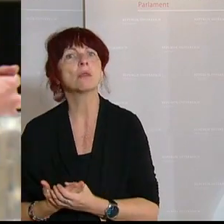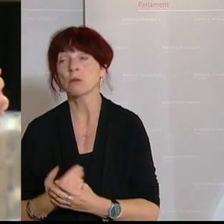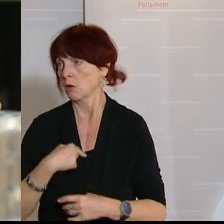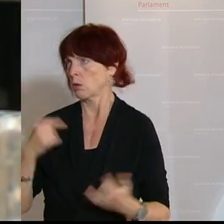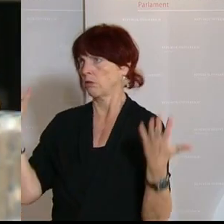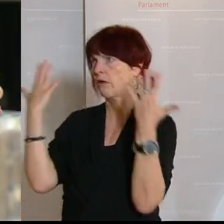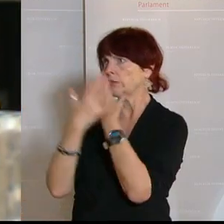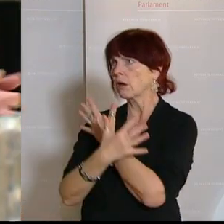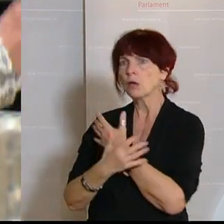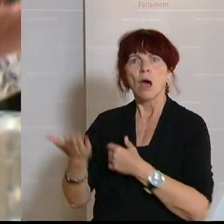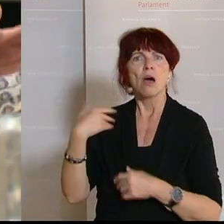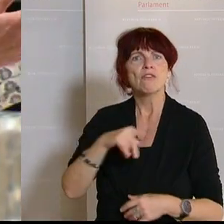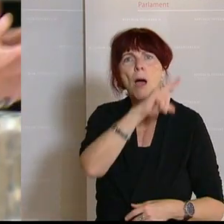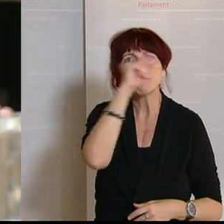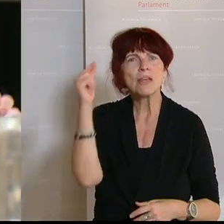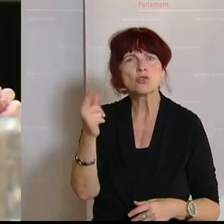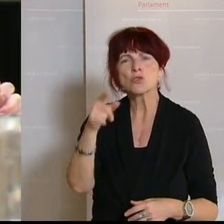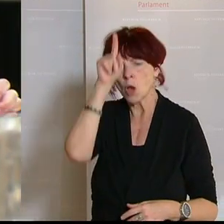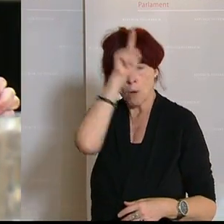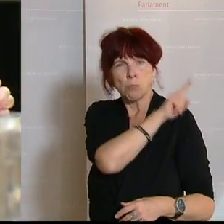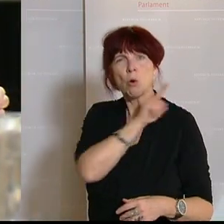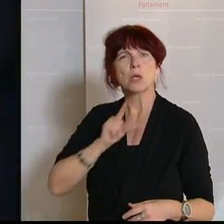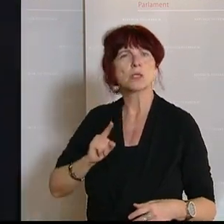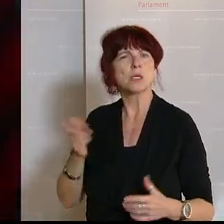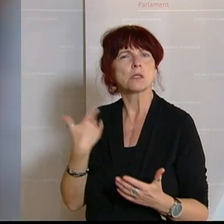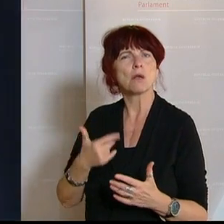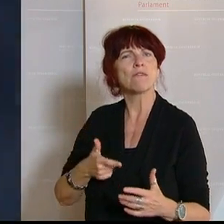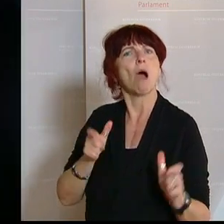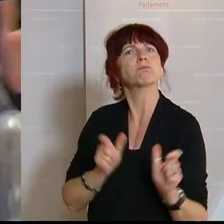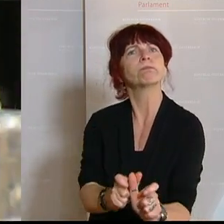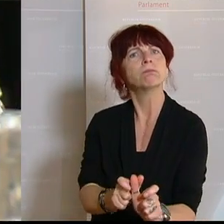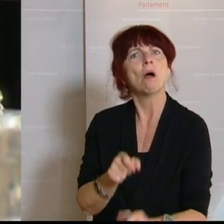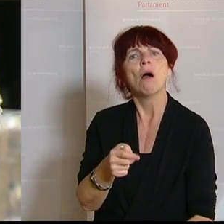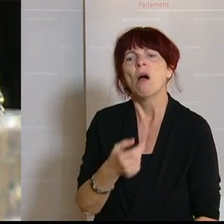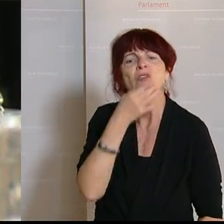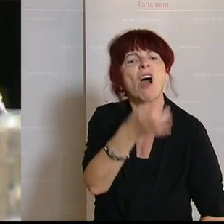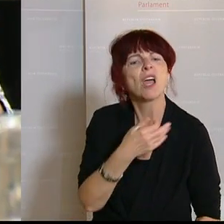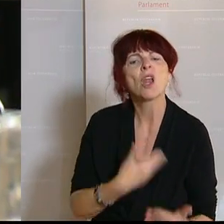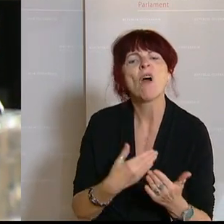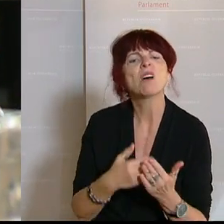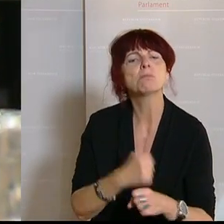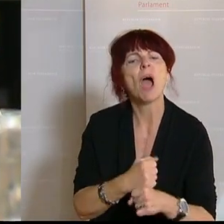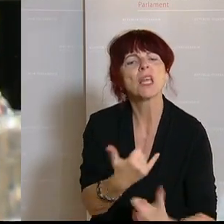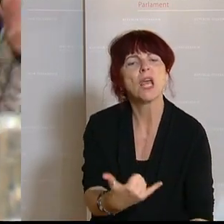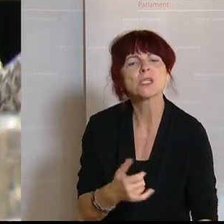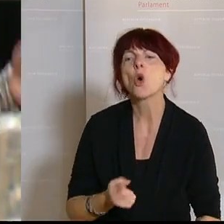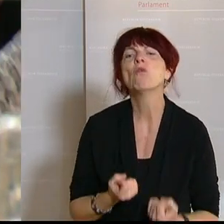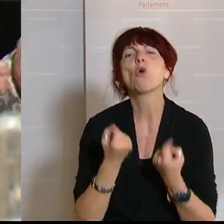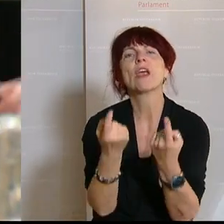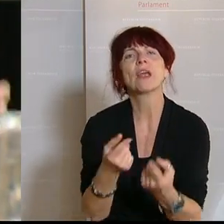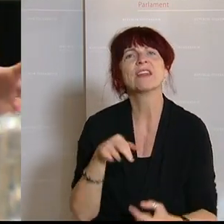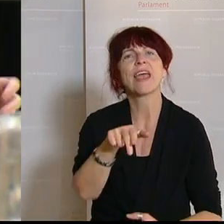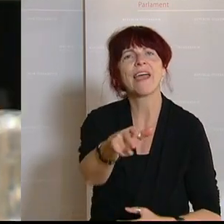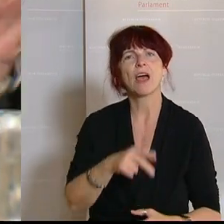eingetrudelt von Menschen, die auf der Straße von Polizisten angehalten wurden, gefragt wurden, was sie denn machen, wohin sie gehen. Weil es gibt ja nur